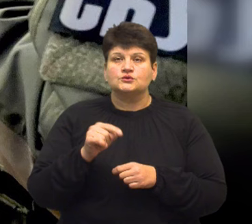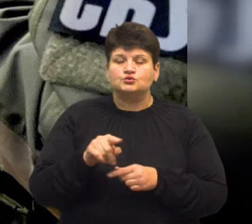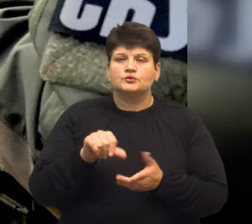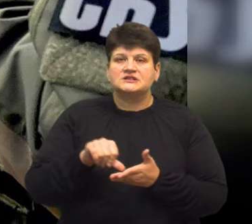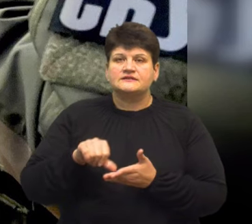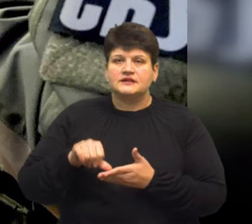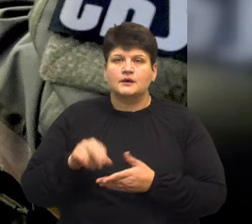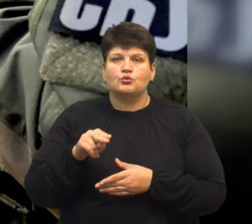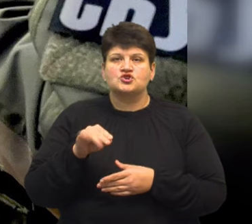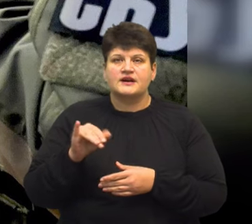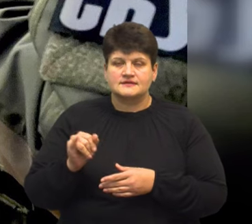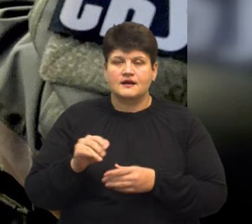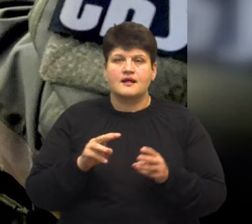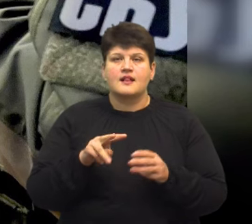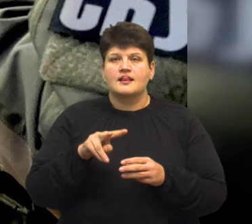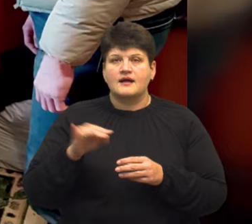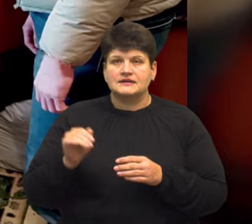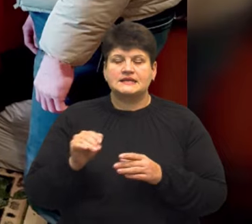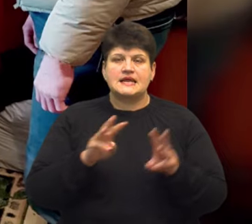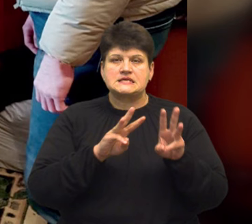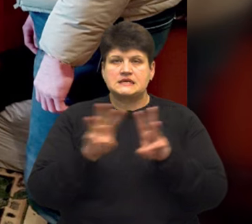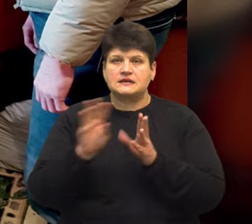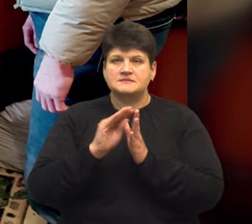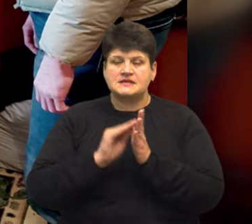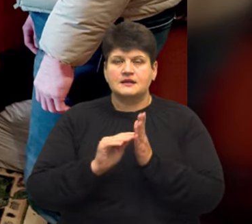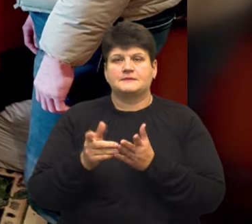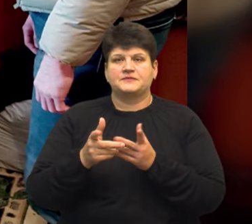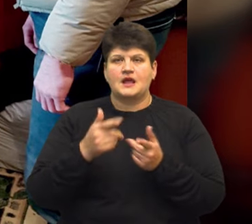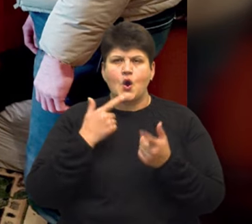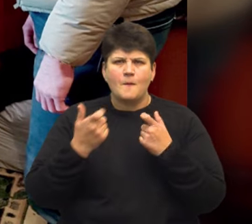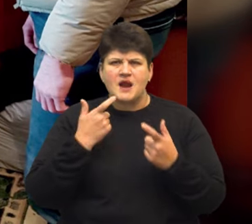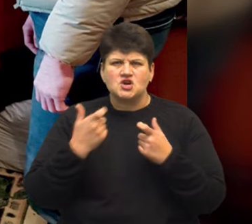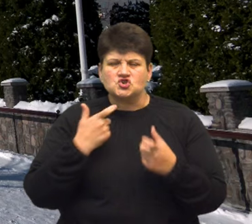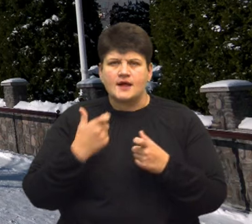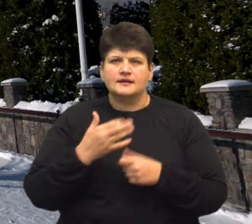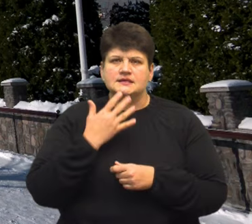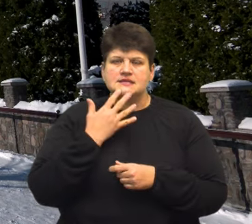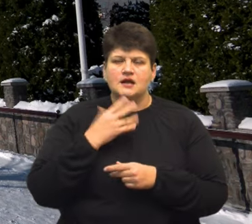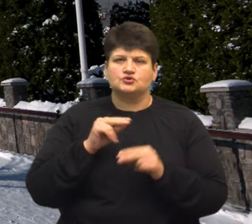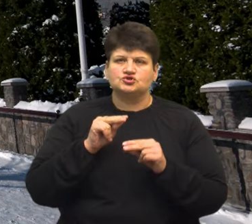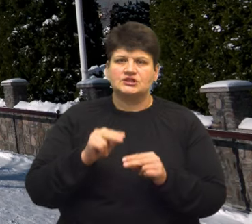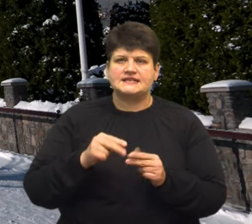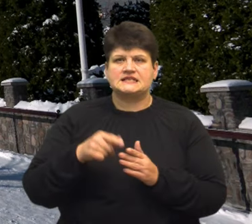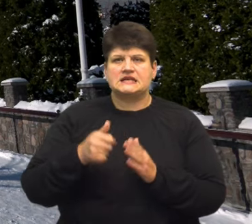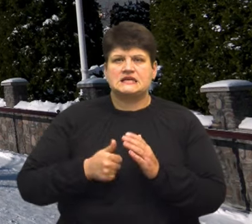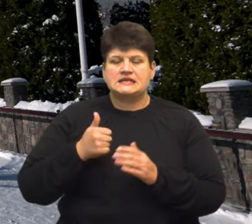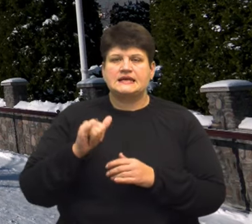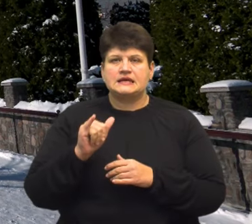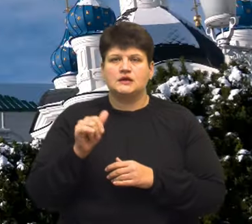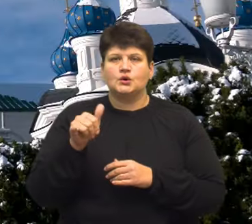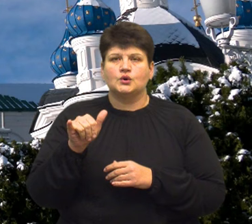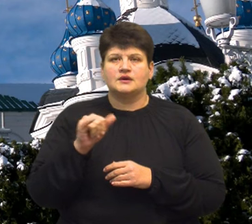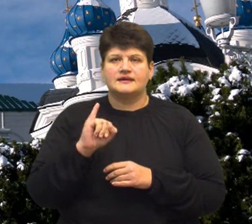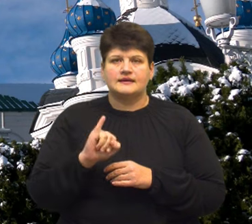Почаївської лаври на сайті монастиря написали матеріал, у якому ображали національну честь та гідність іудеїв, а також розпалювали